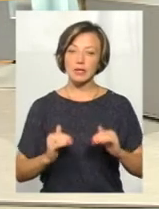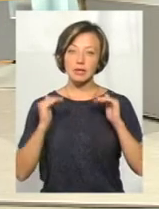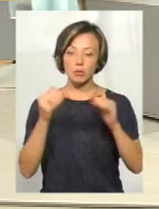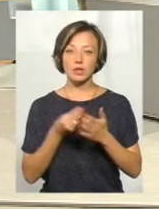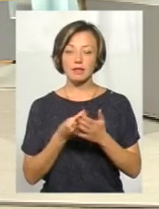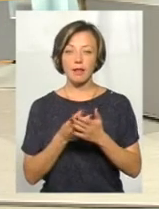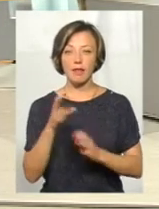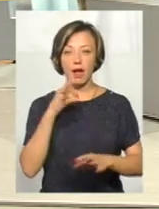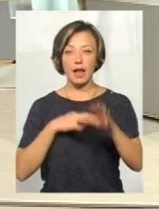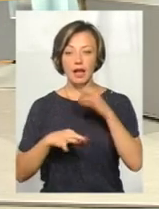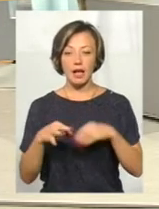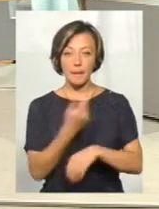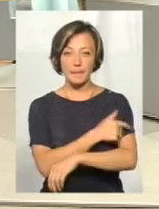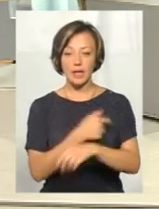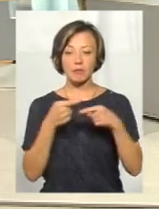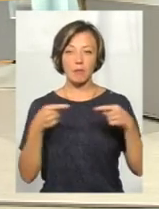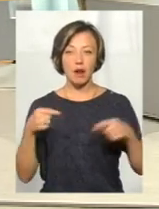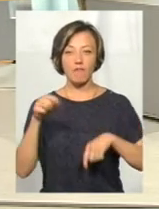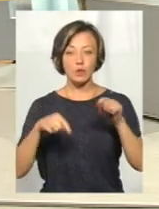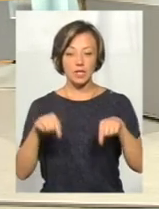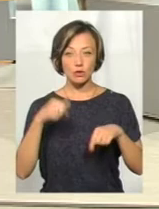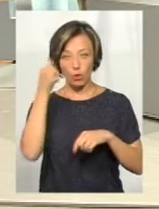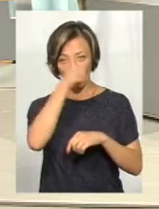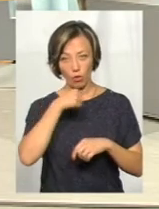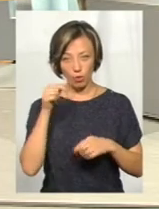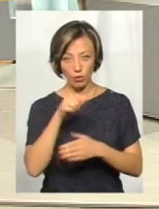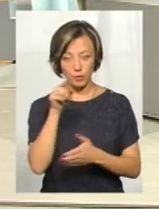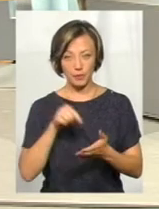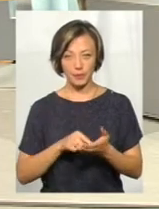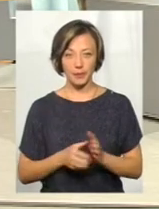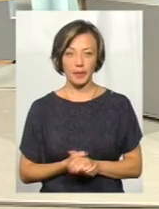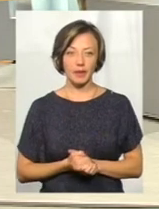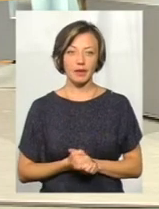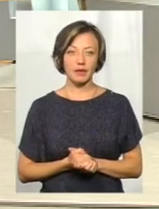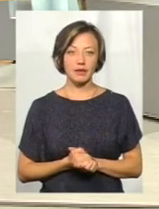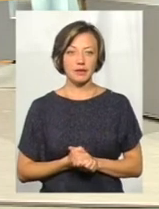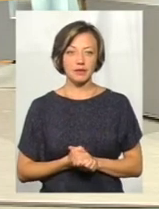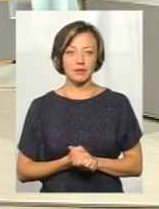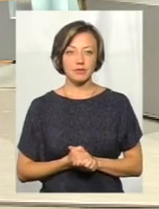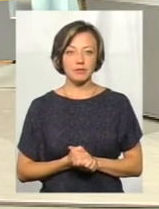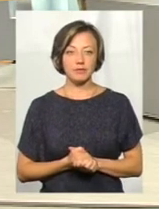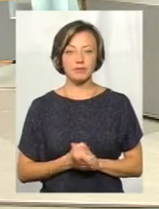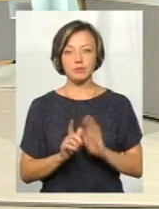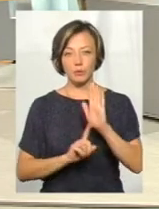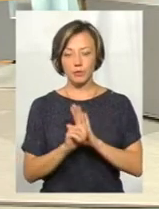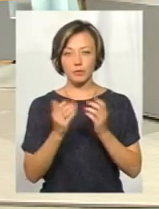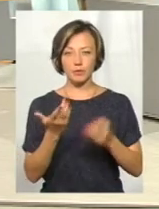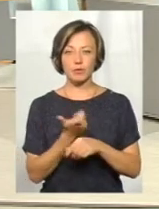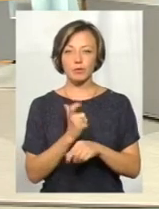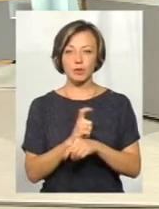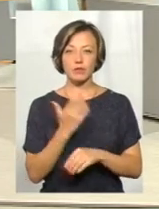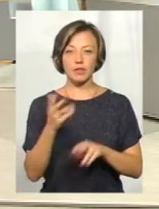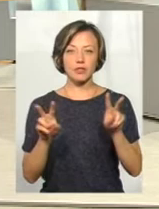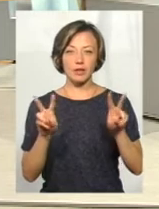цін на ліки та медпрепарати восени цього року? Пані Вікторія, я думаю, ви почнете більше така